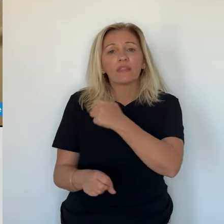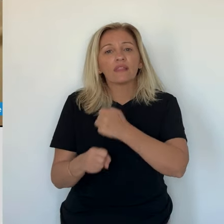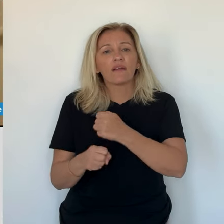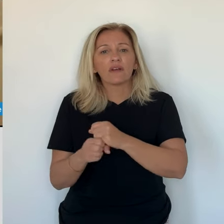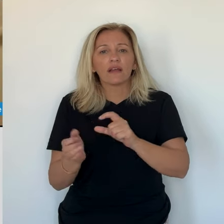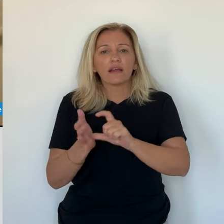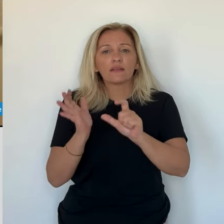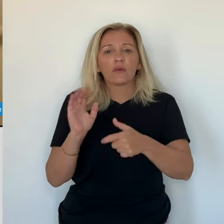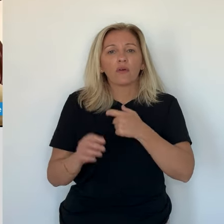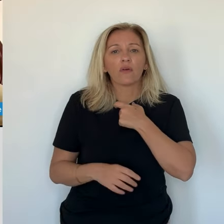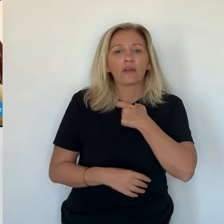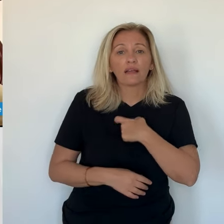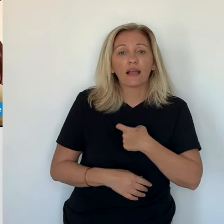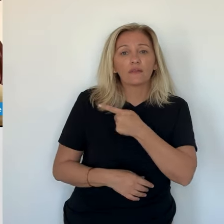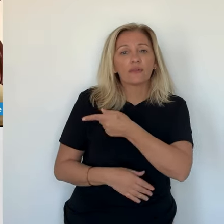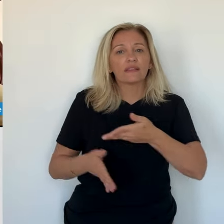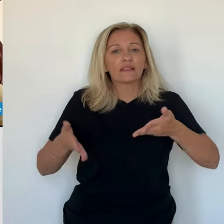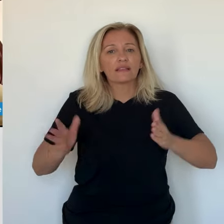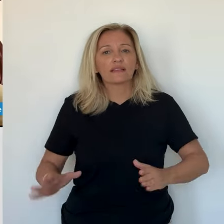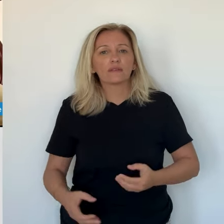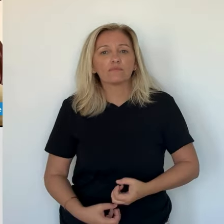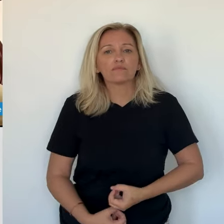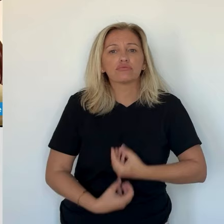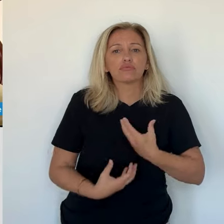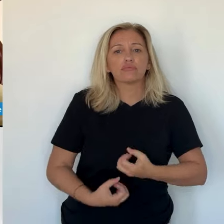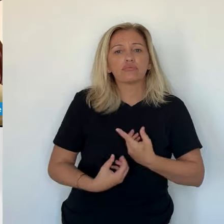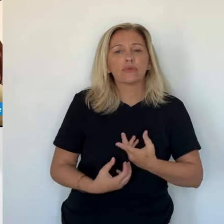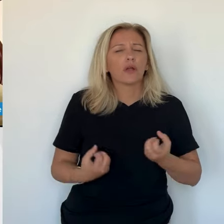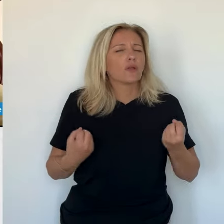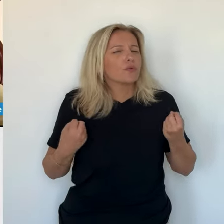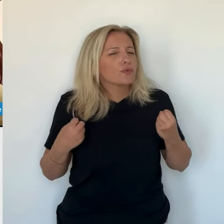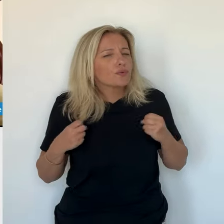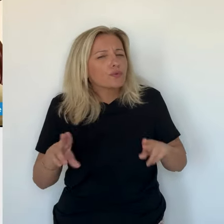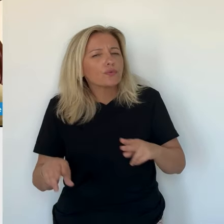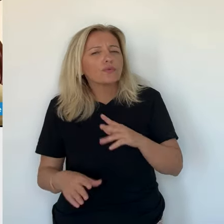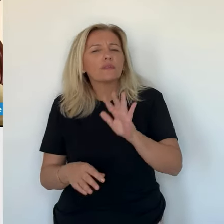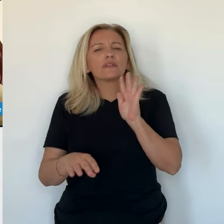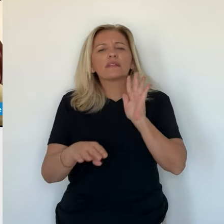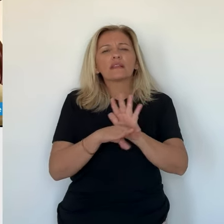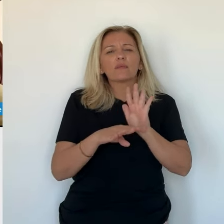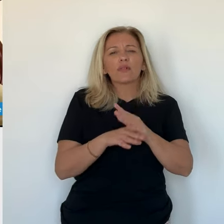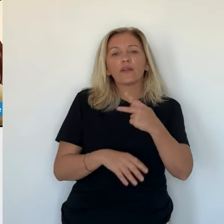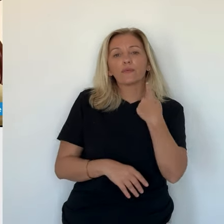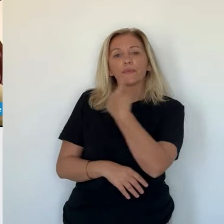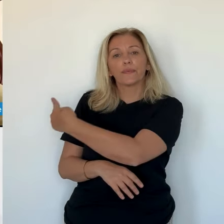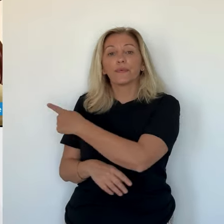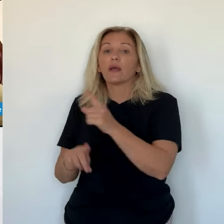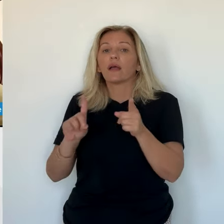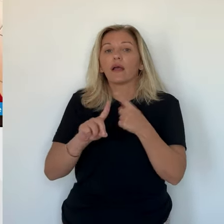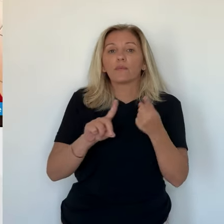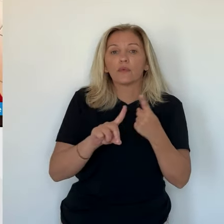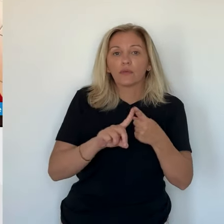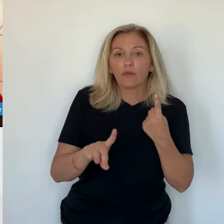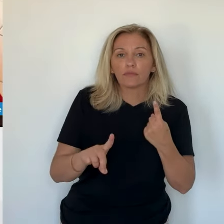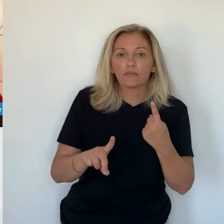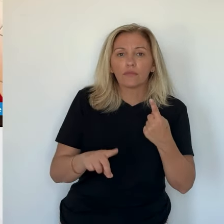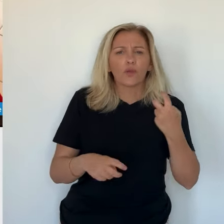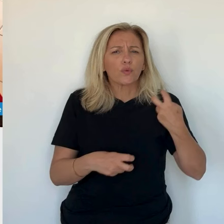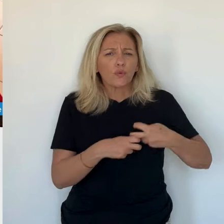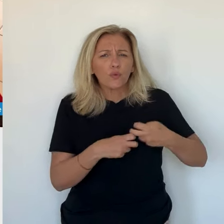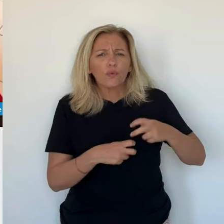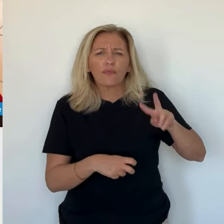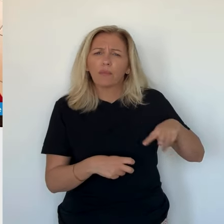cadre dans la restauration, a décidé de parler convaincu de l'importance de son témoignage. C'est douloureux.